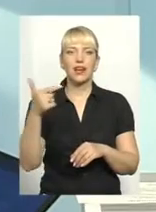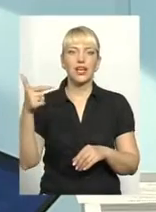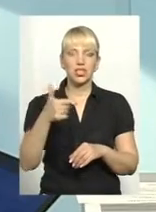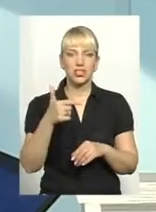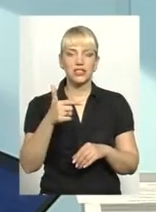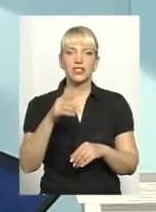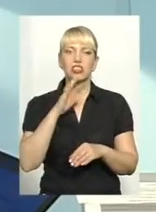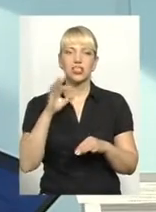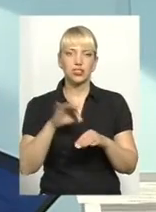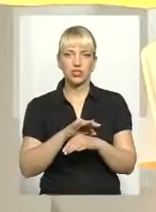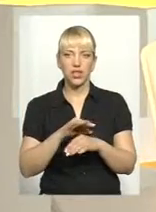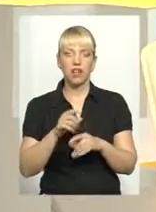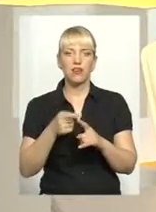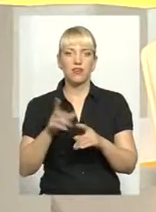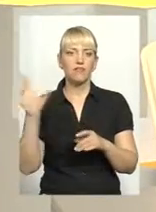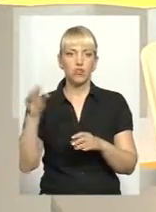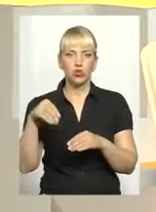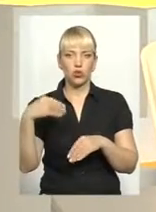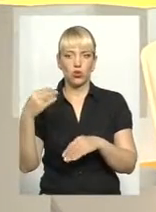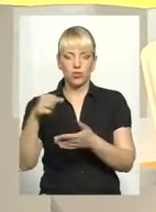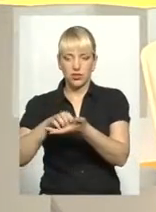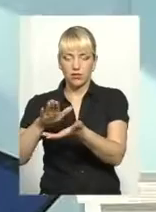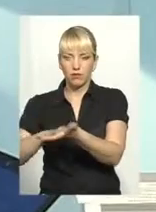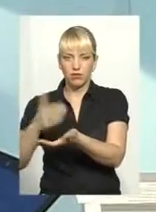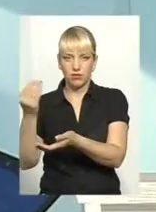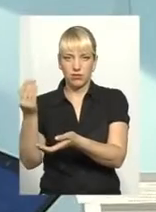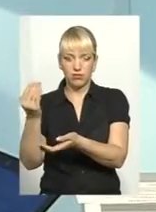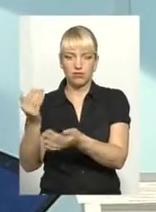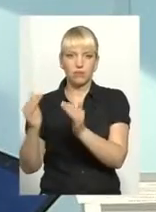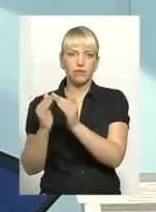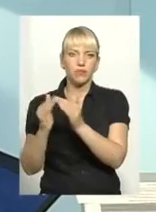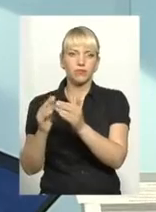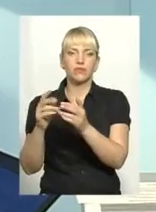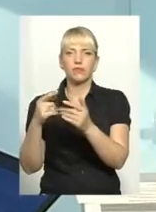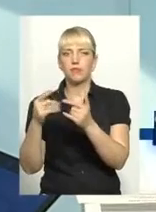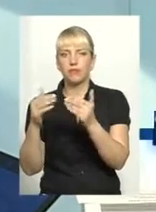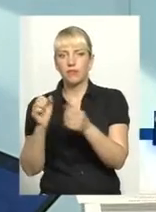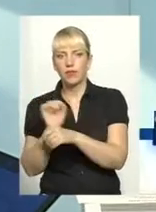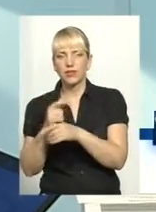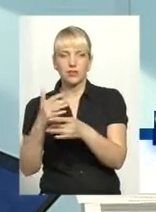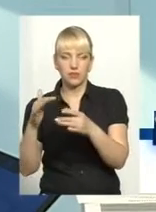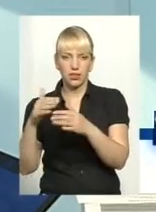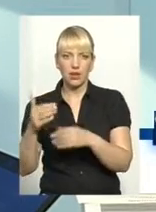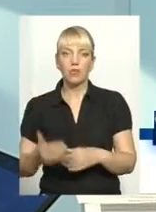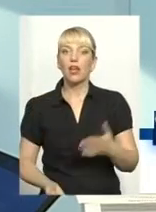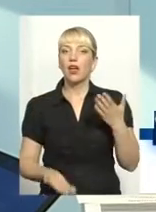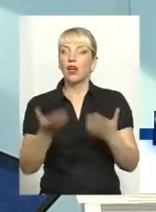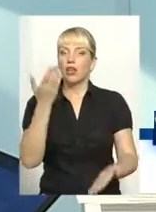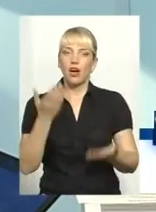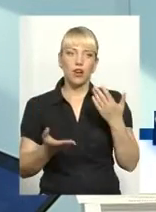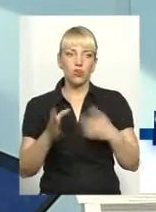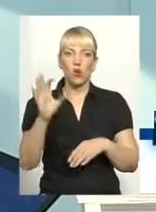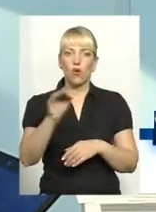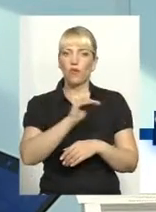в такому разі? Має чи не має декларувати статки? якщо офіційно не проживають,